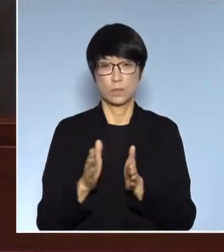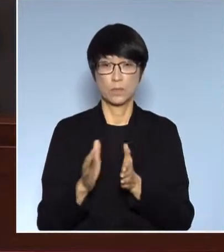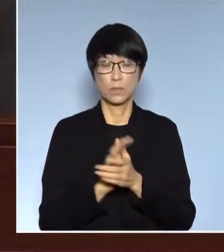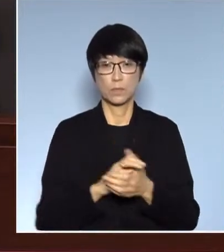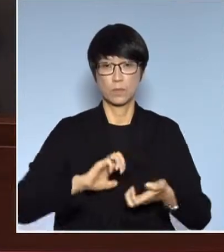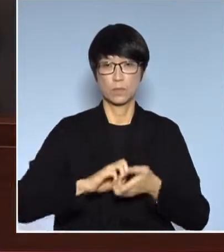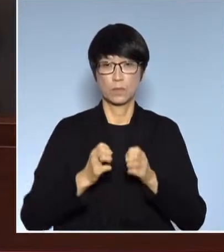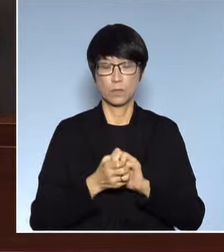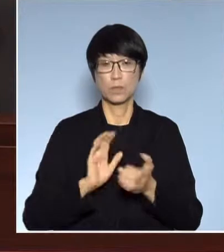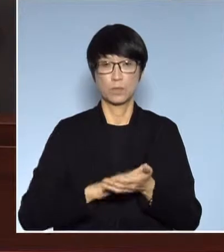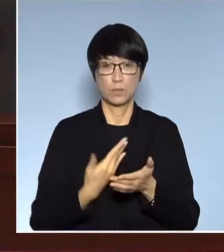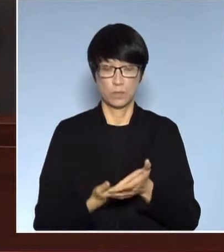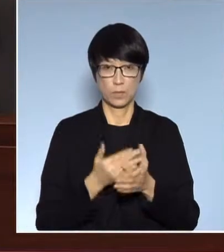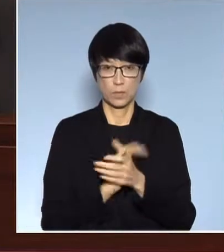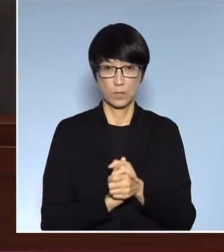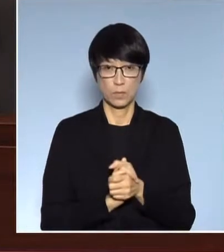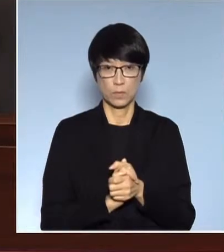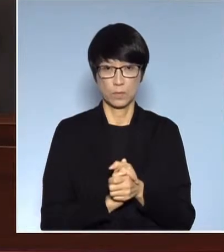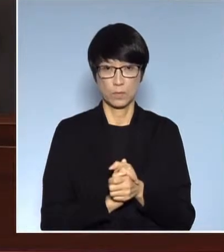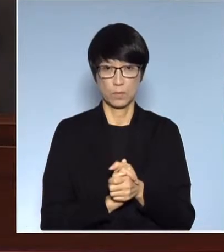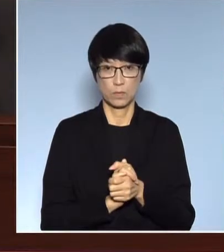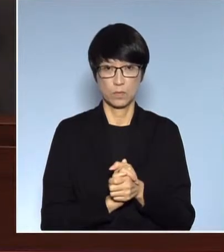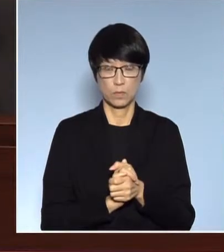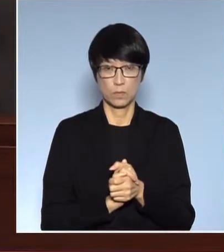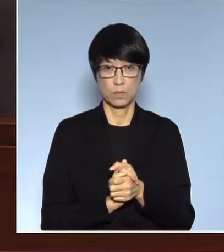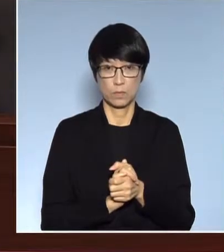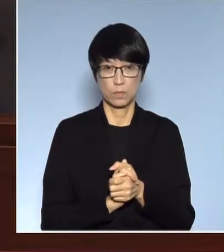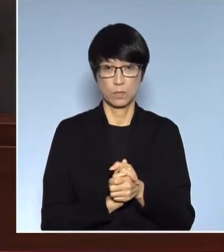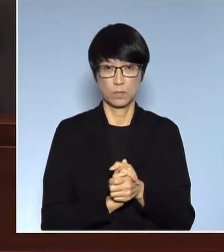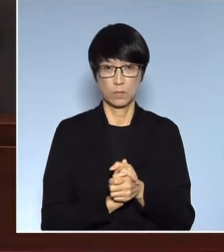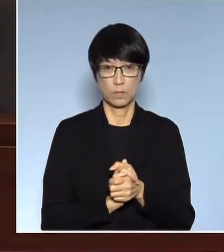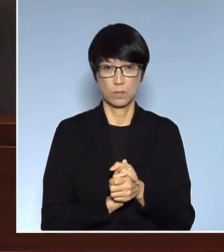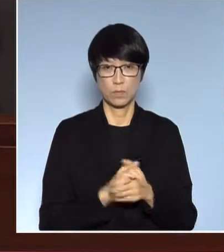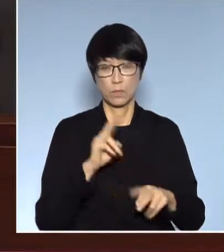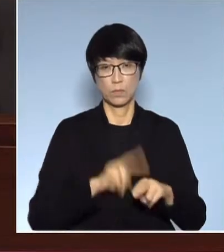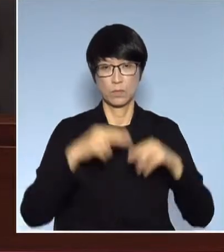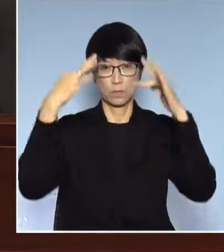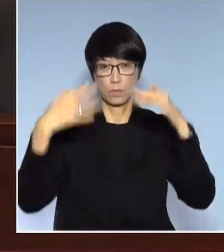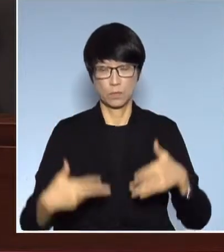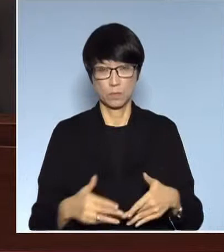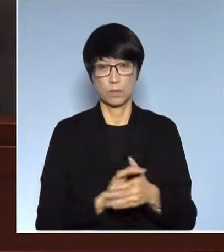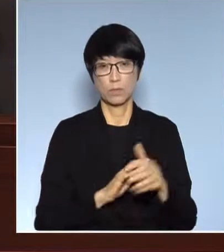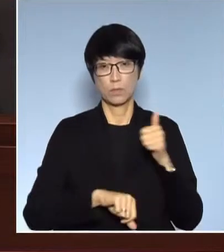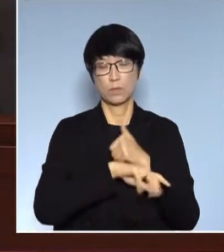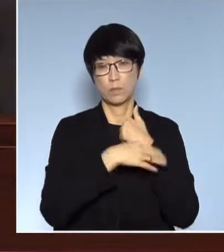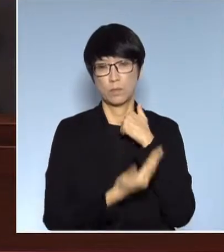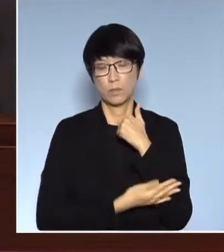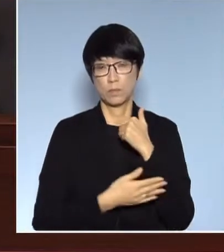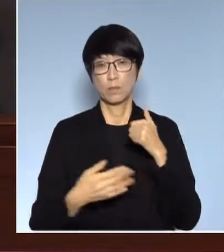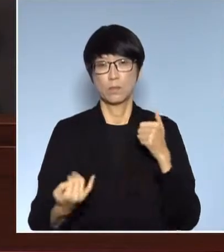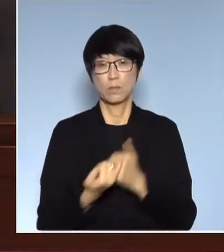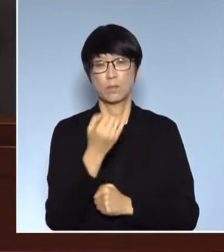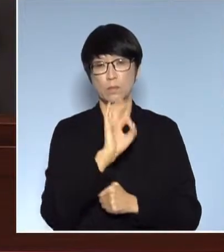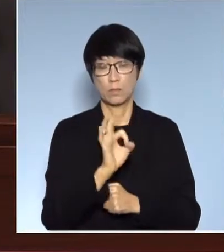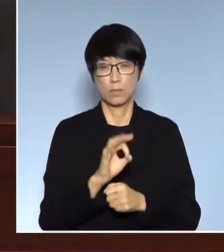複雜但是已經符合了一國兩制而且不違反基本法但是我們又查一些